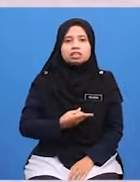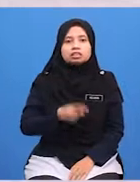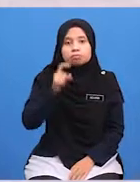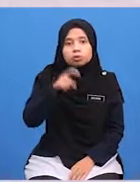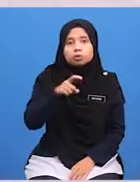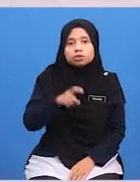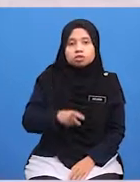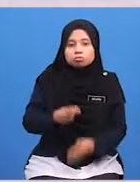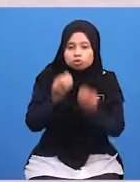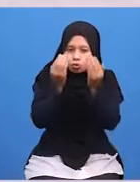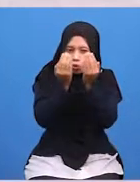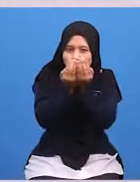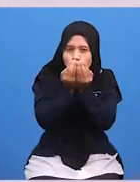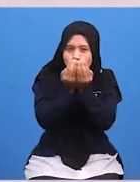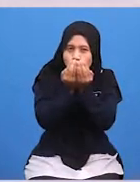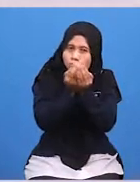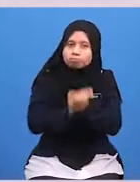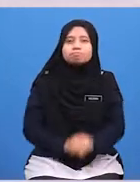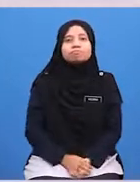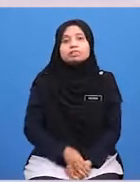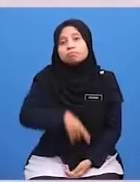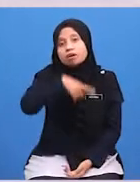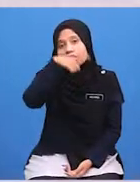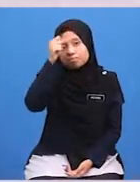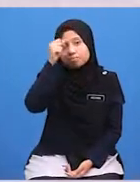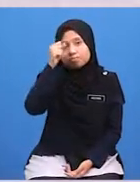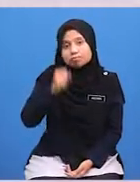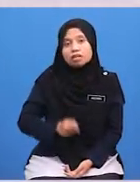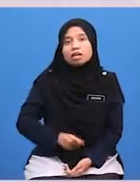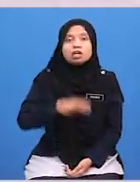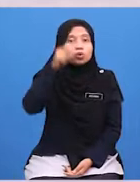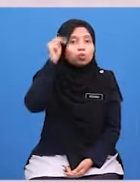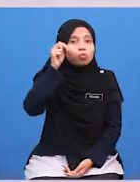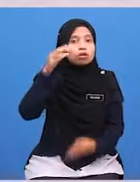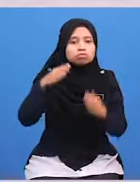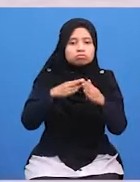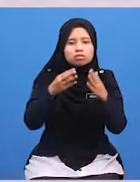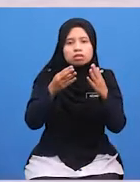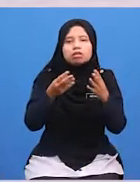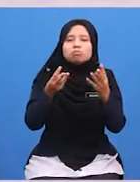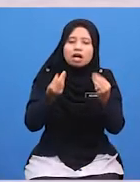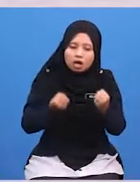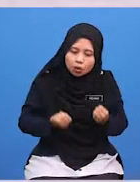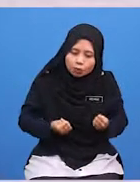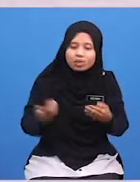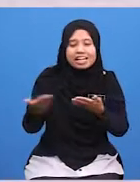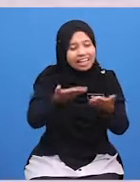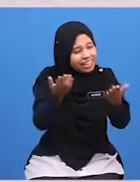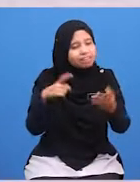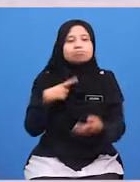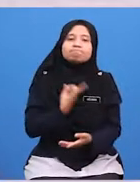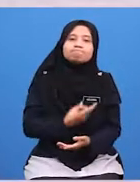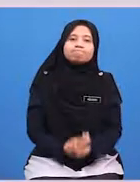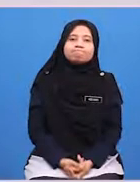Sepatutnya Bersyukur Kerana Tuan rumah Masih Sudi Melayana Kita